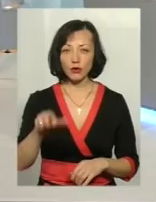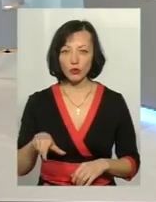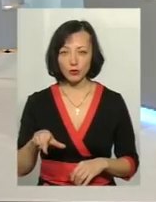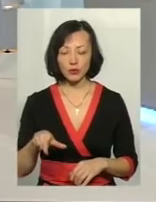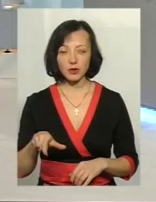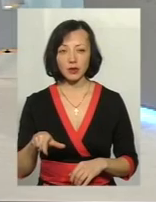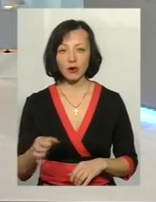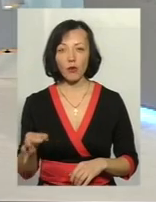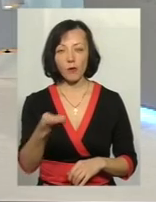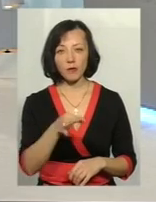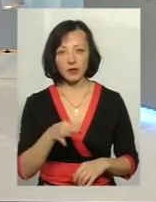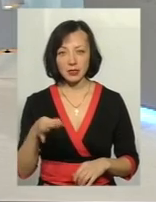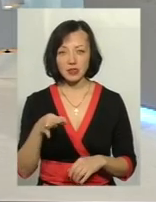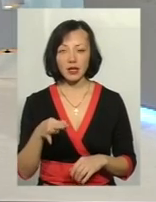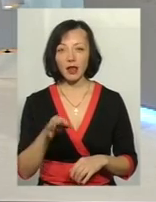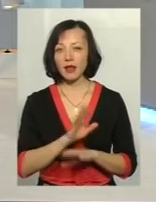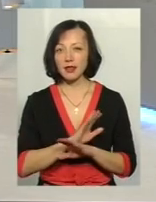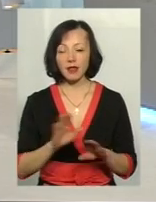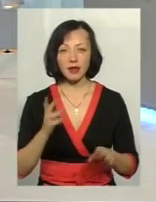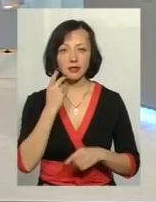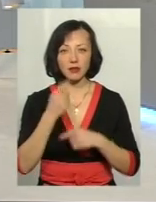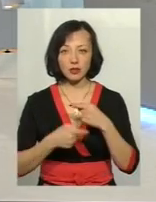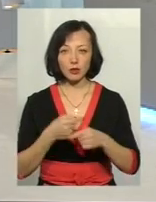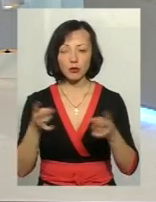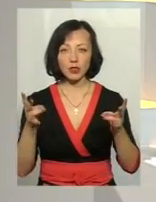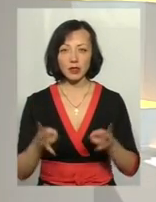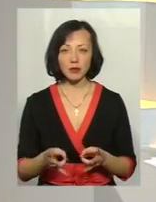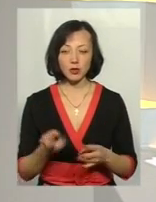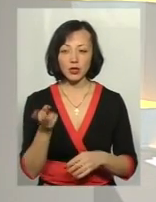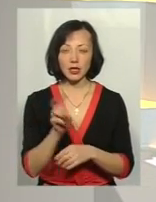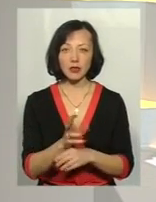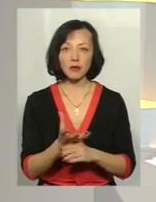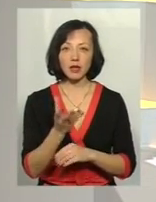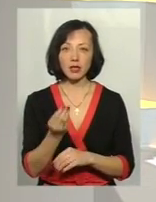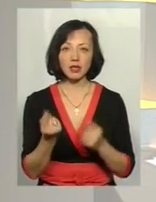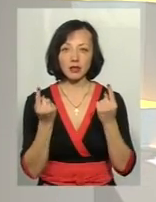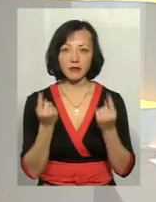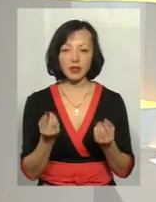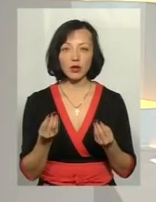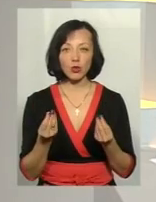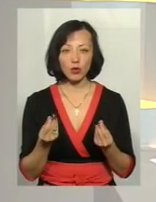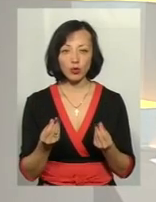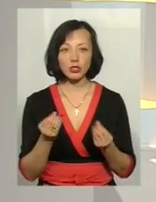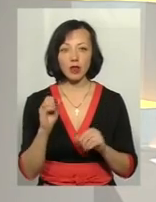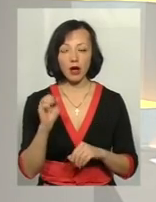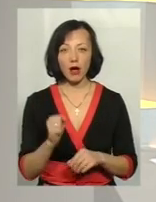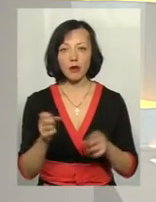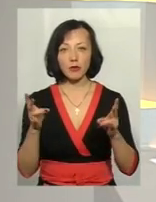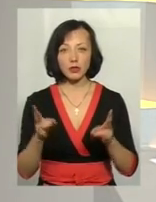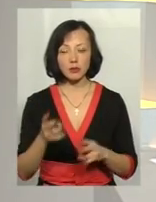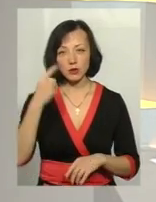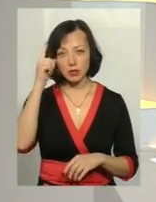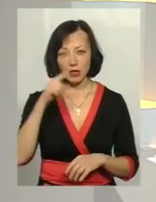шановні земляки, не завжди потрібно йти і платити великі кошти, потрібно